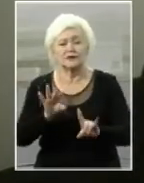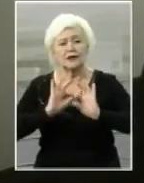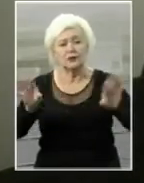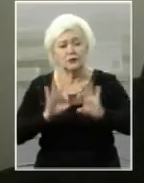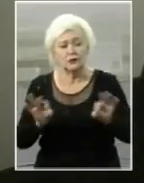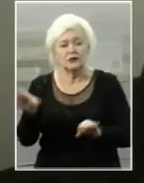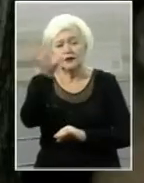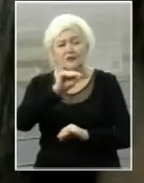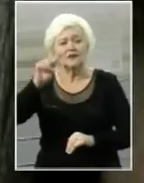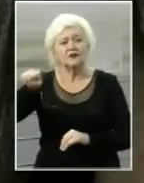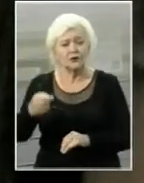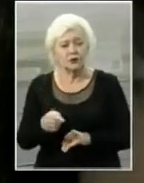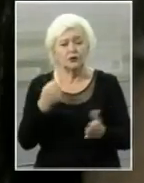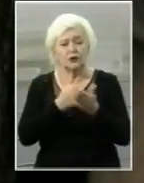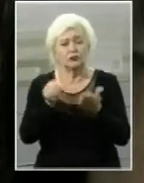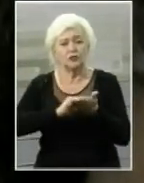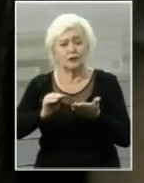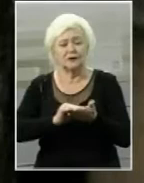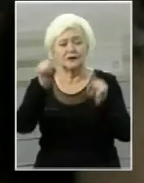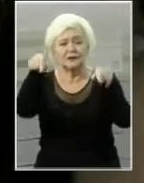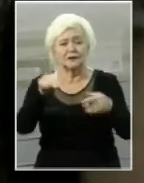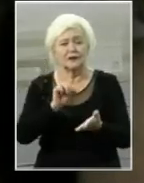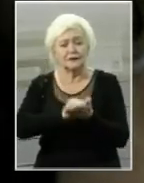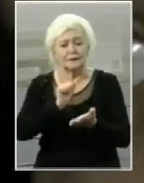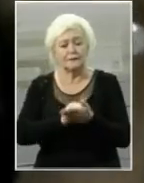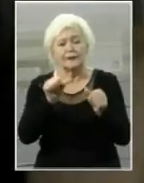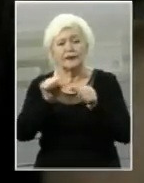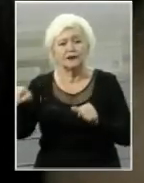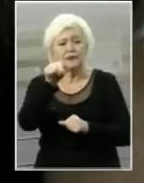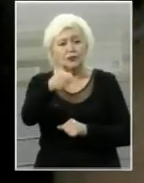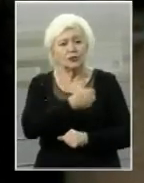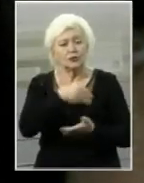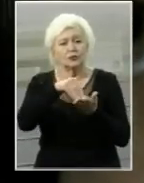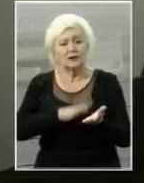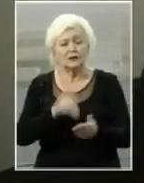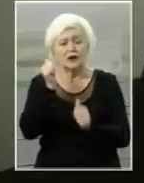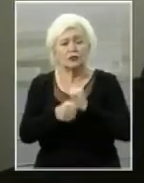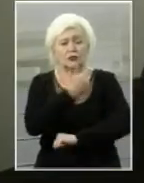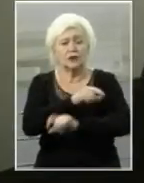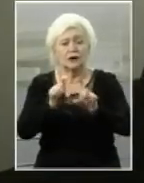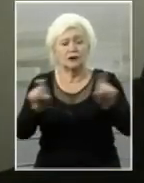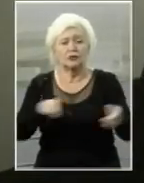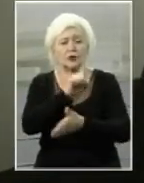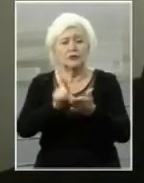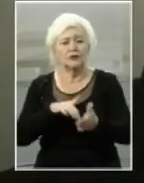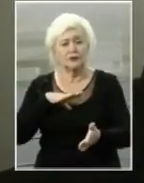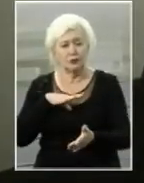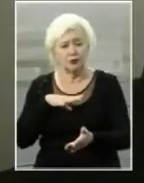ці всі вимоги до написання цих документів. Крім того, хочу зазначити, що в кожній лікарні повинен бути